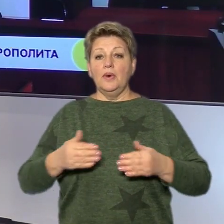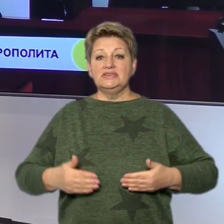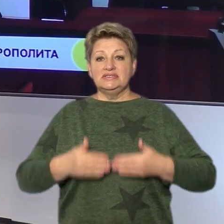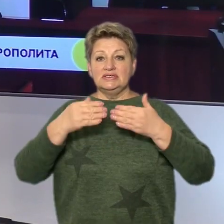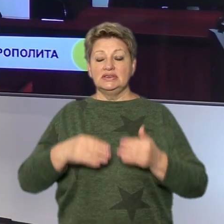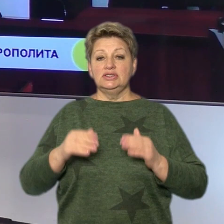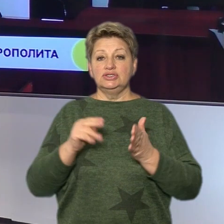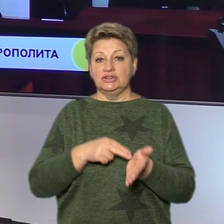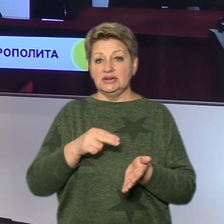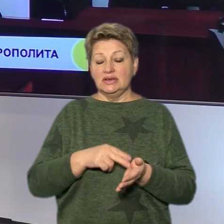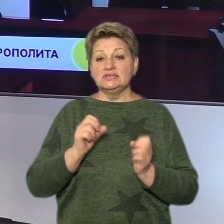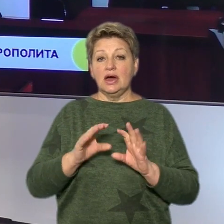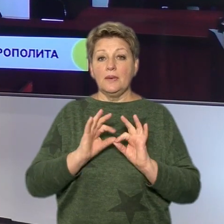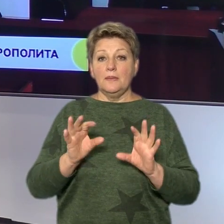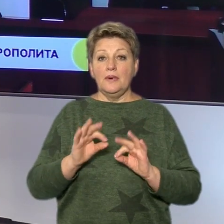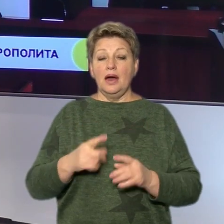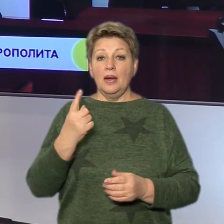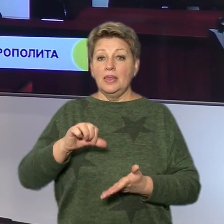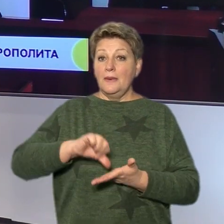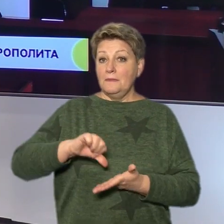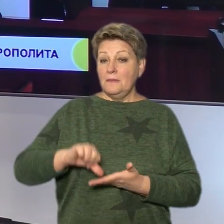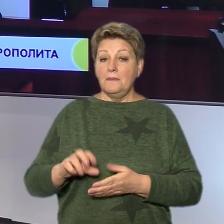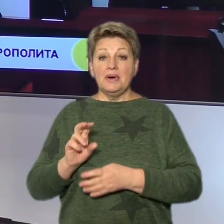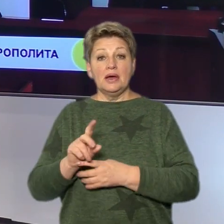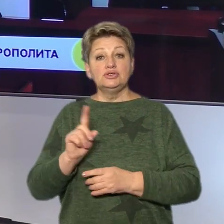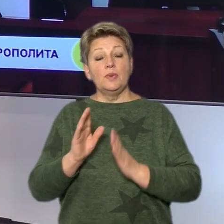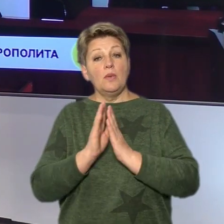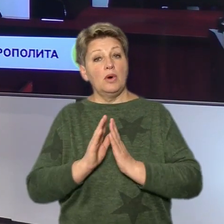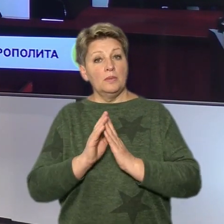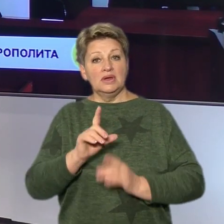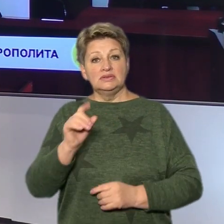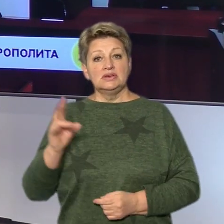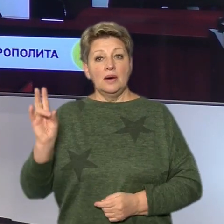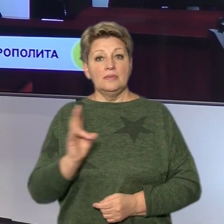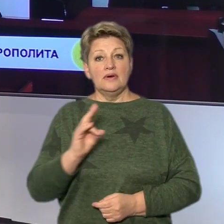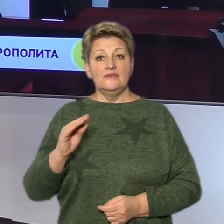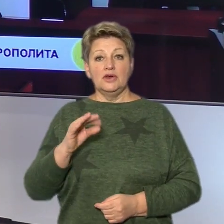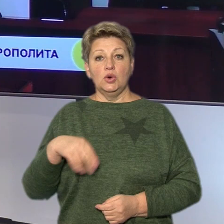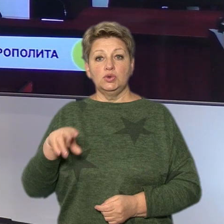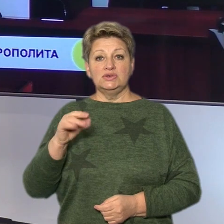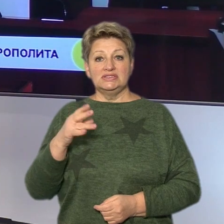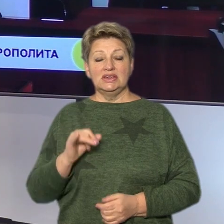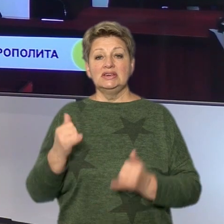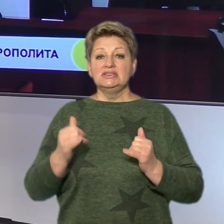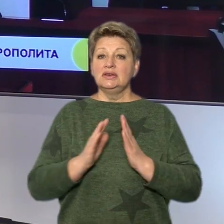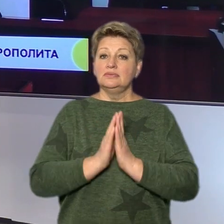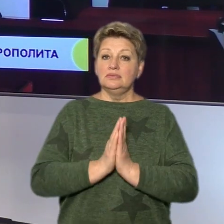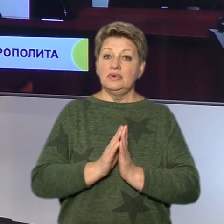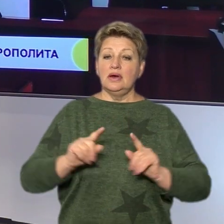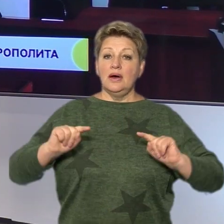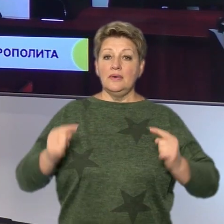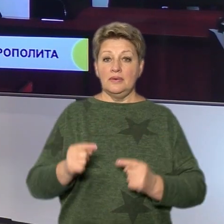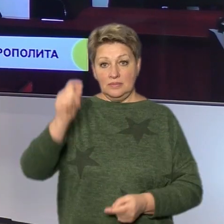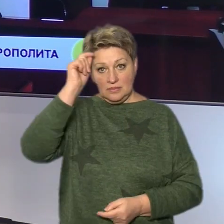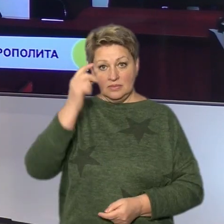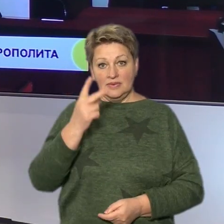Черкасах. Як пояснила, одна із присутніх прийшли, аби помилитися за митрополита Феодосія. Сьогодні клопотали про арешт чоловіка на